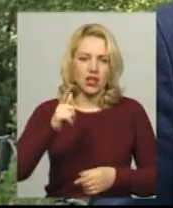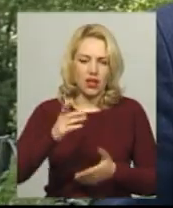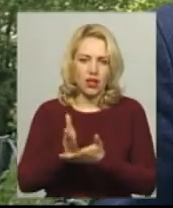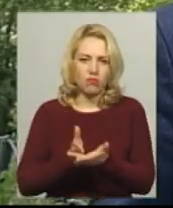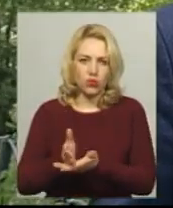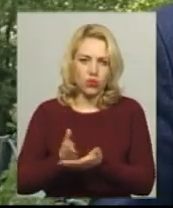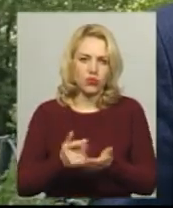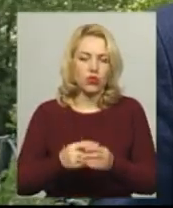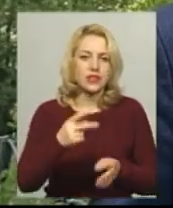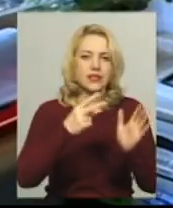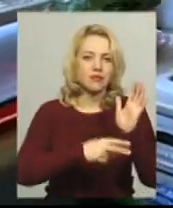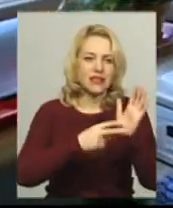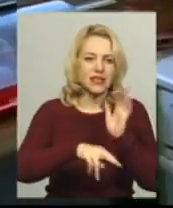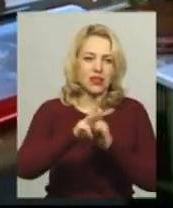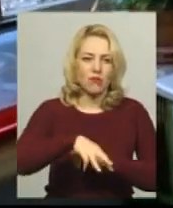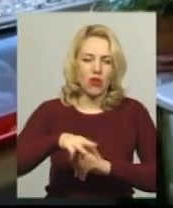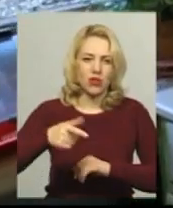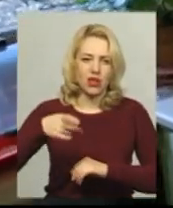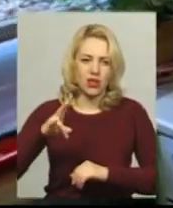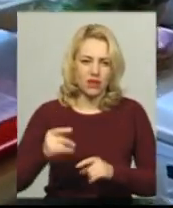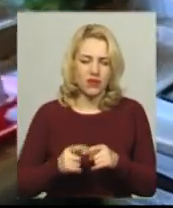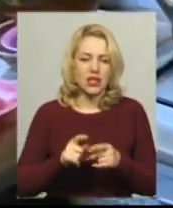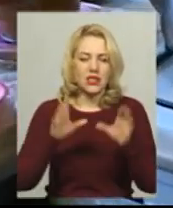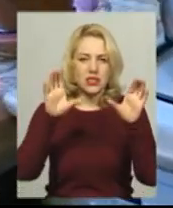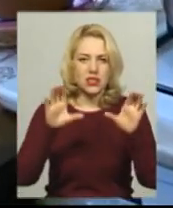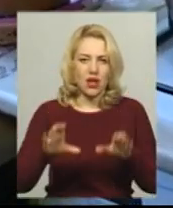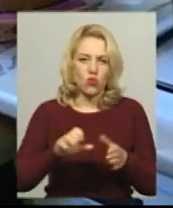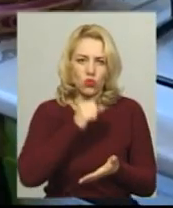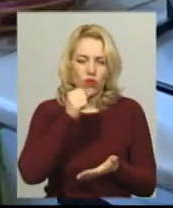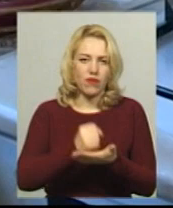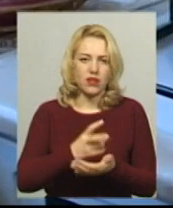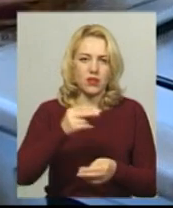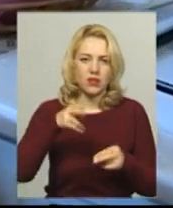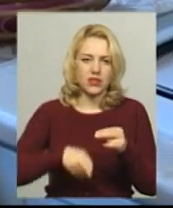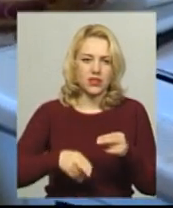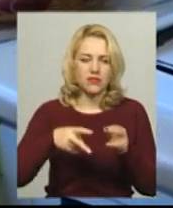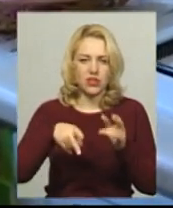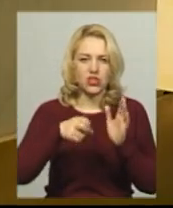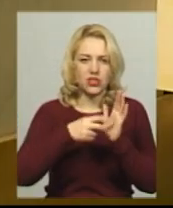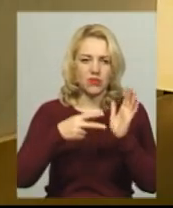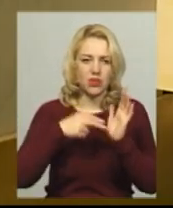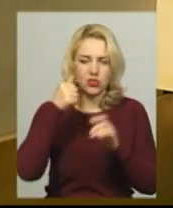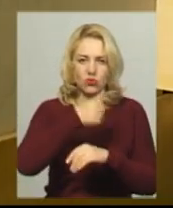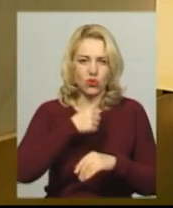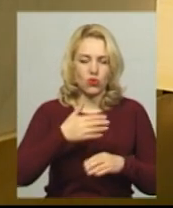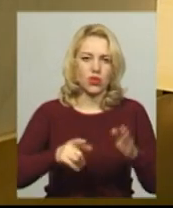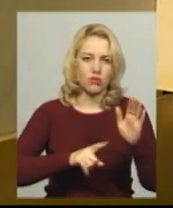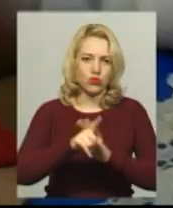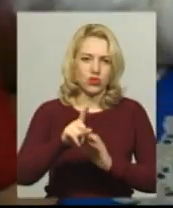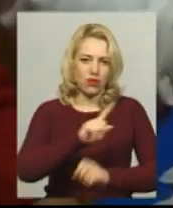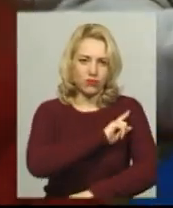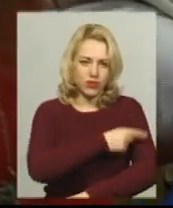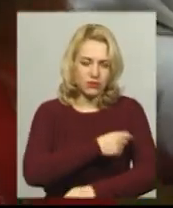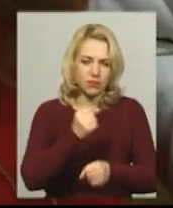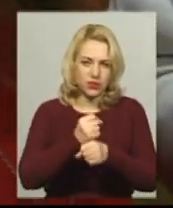70 мільярдів гривень. Закон про житлово-комунальні послуги, ухвалений наприкінці 2017 року, набув чинності сьогодні.